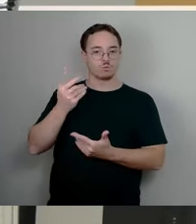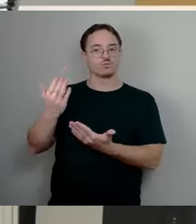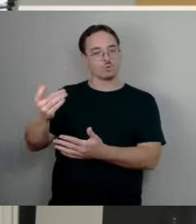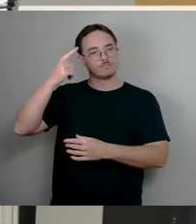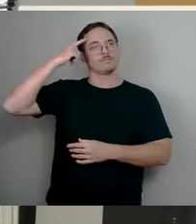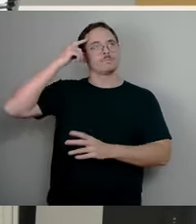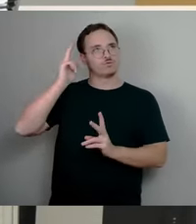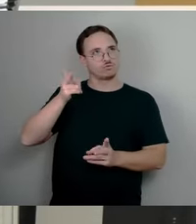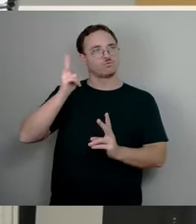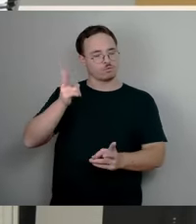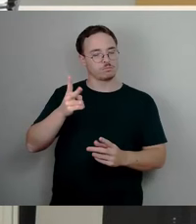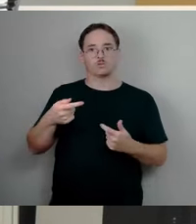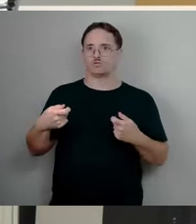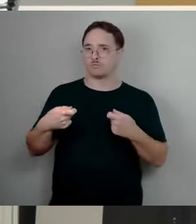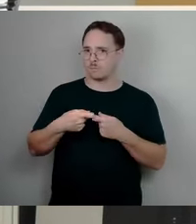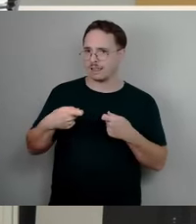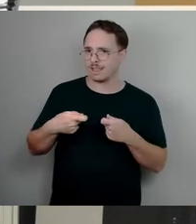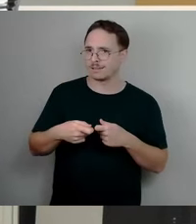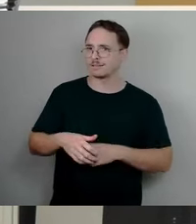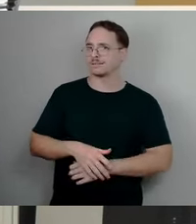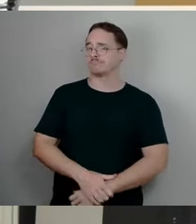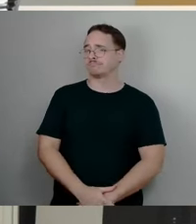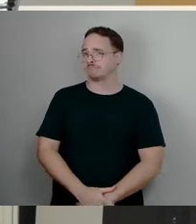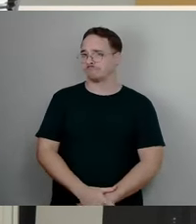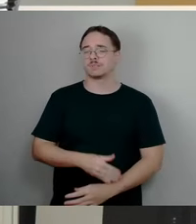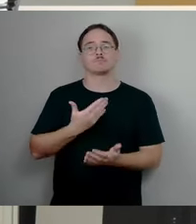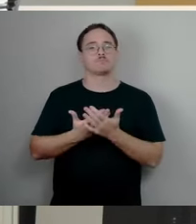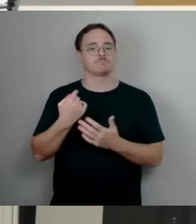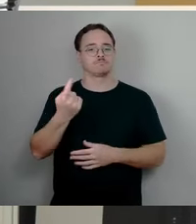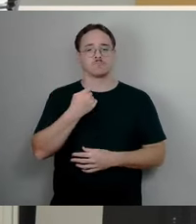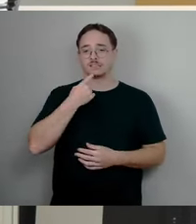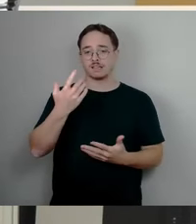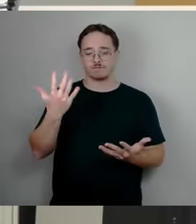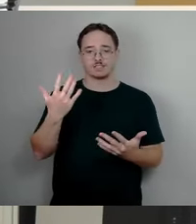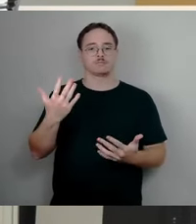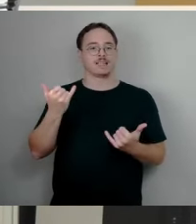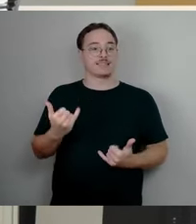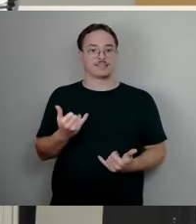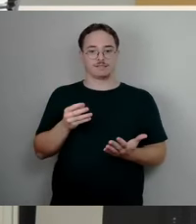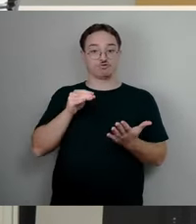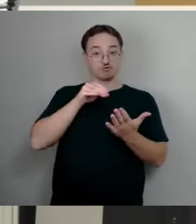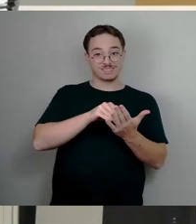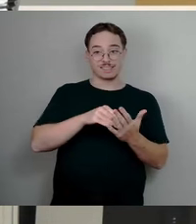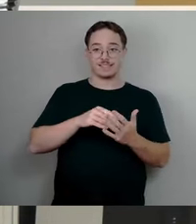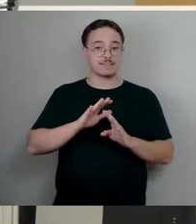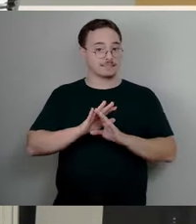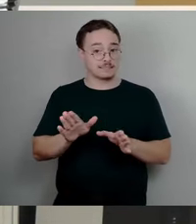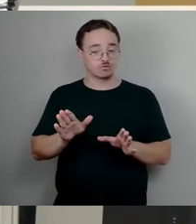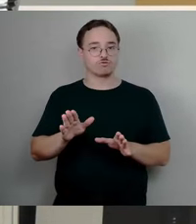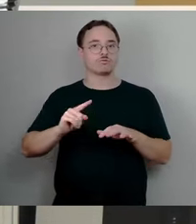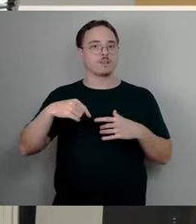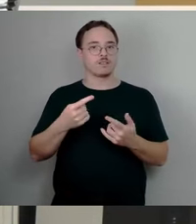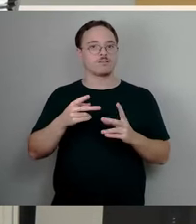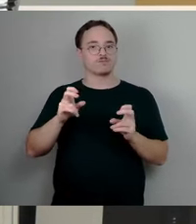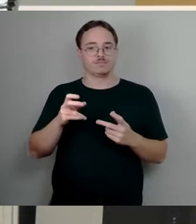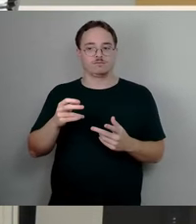Und deshalb haben wir gesagt, wenn es jetzt nirgendwo steht, wir wollen nicht auf die Willkür von einzelnen Personen angewiesen